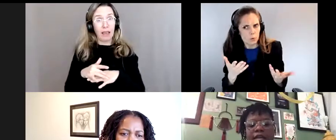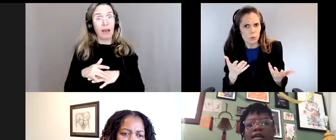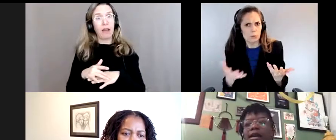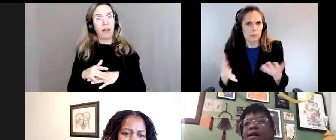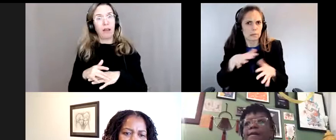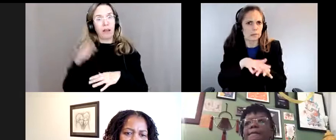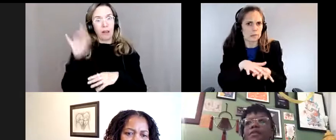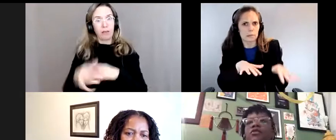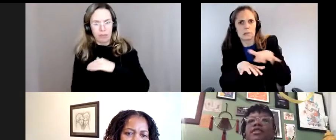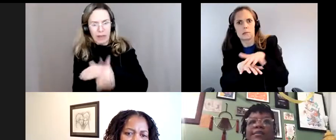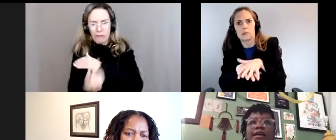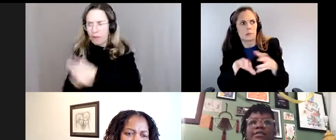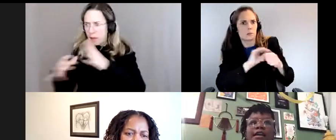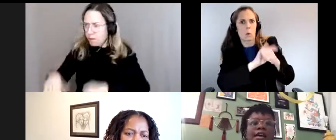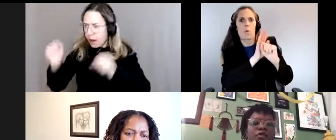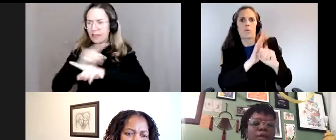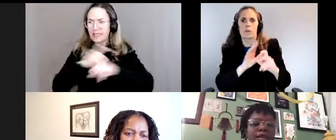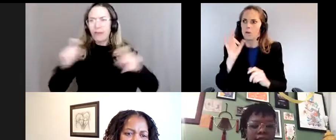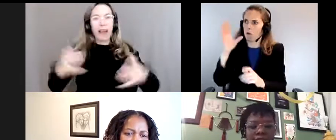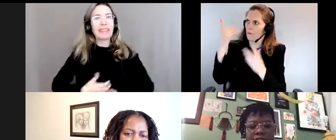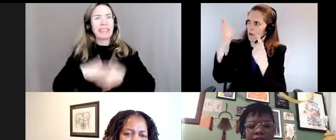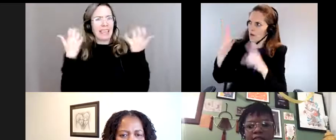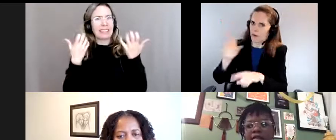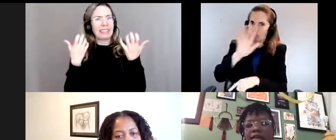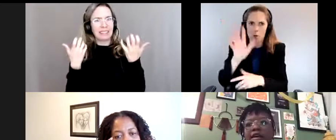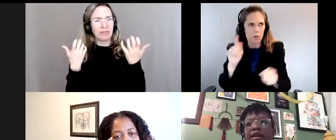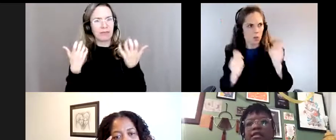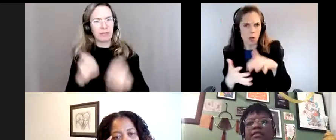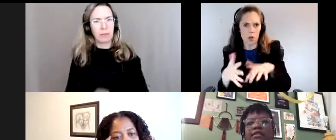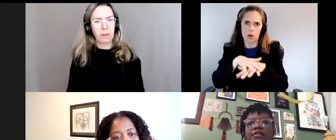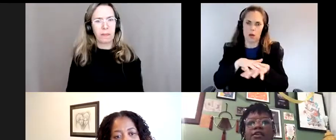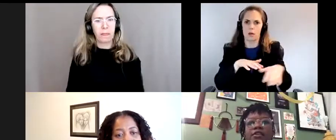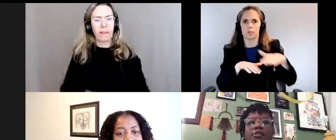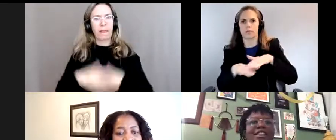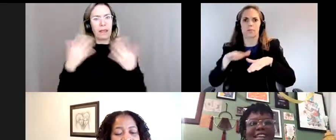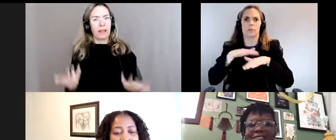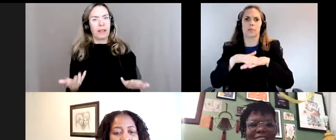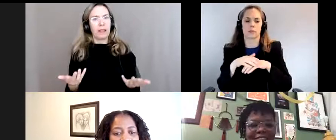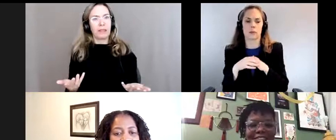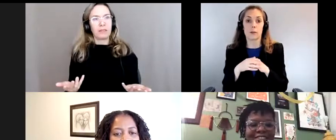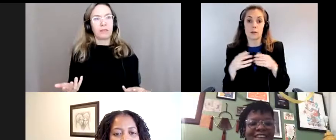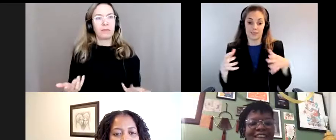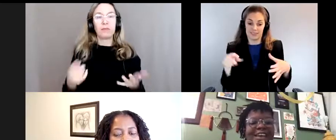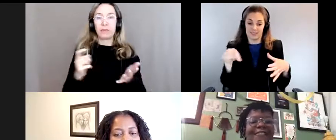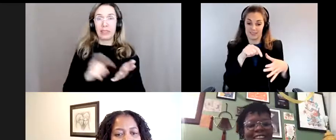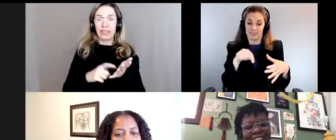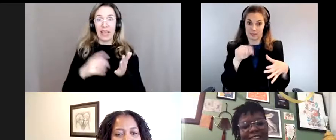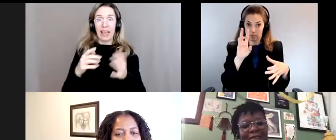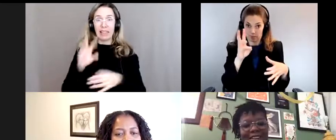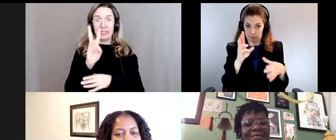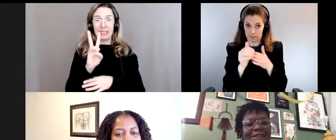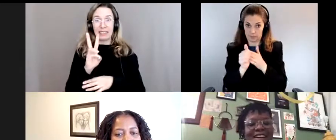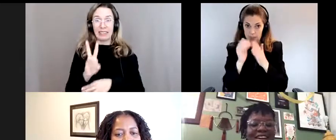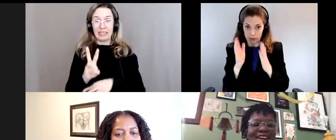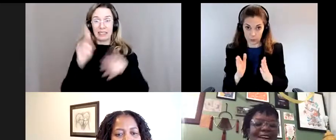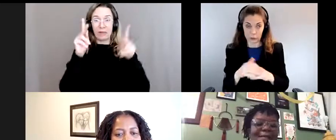événements, ces différentes crises à travers lesquelles on vit. Et donc, comme je le disais, lorsqu'en réunissant ces six personnes, ces six